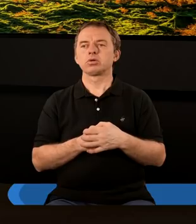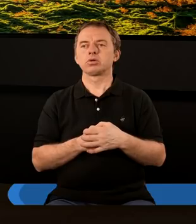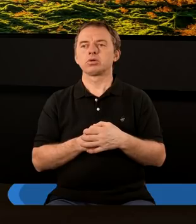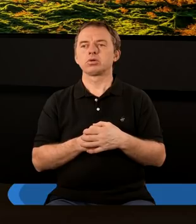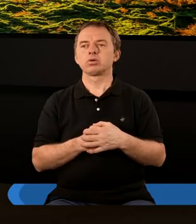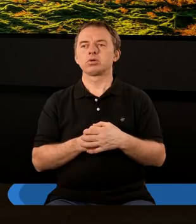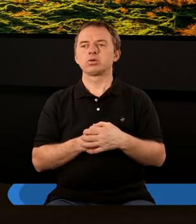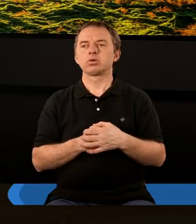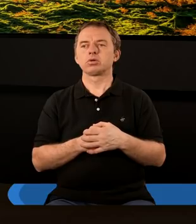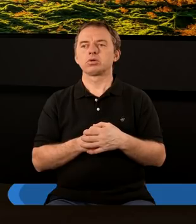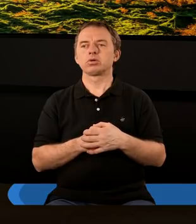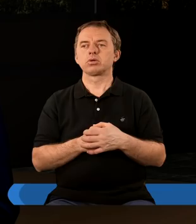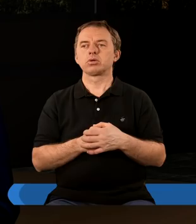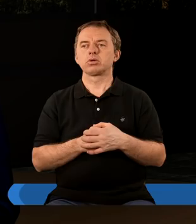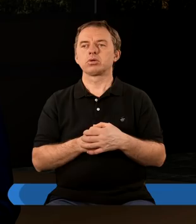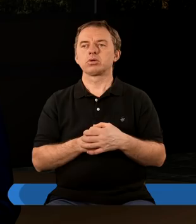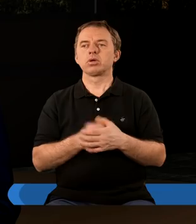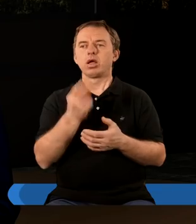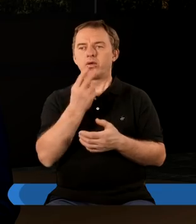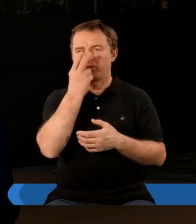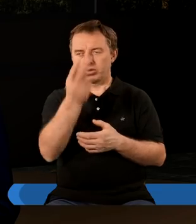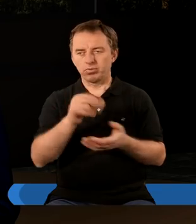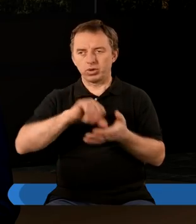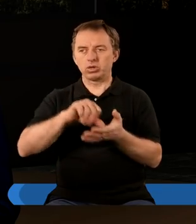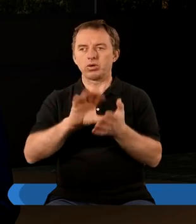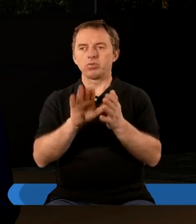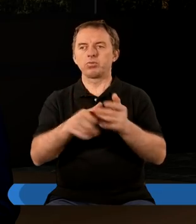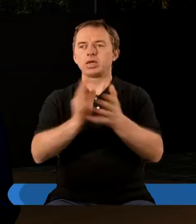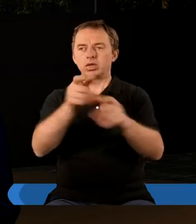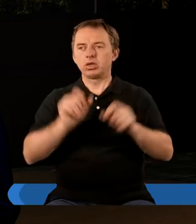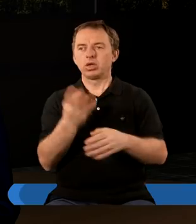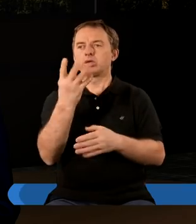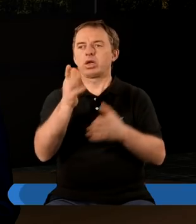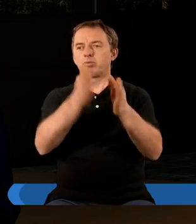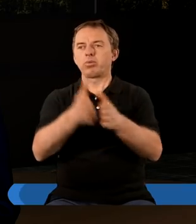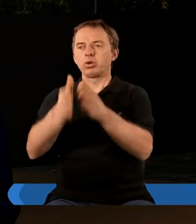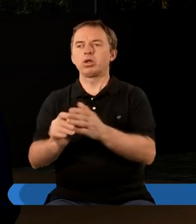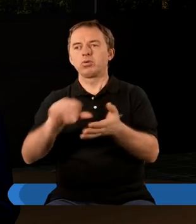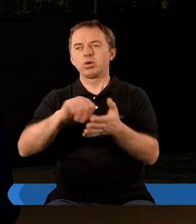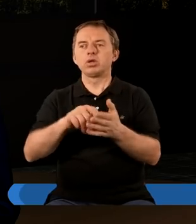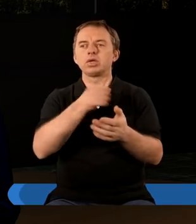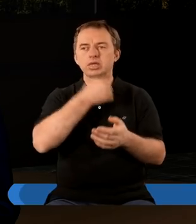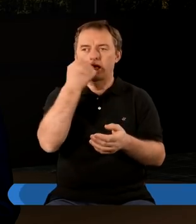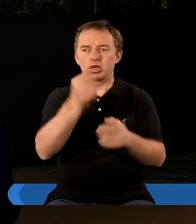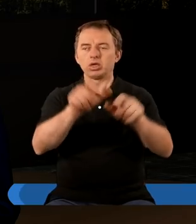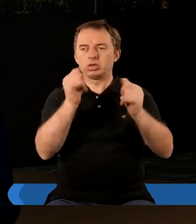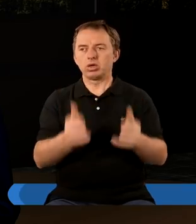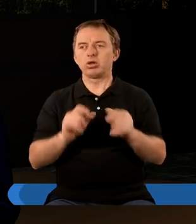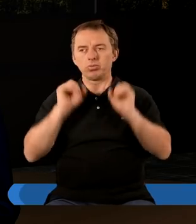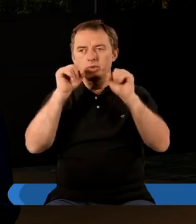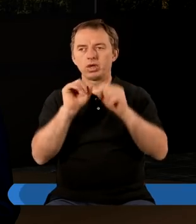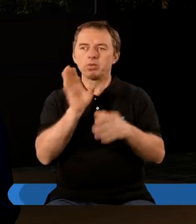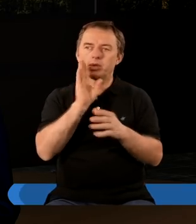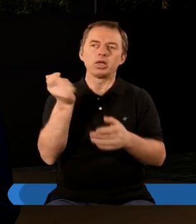Szymonia, poprosimy o przeczytanie? I widziałem pośrodku między tronem a czterema postaciami i pośród starców stojącego